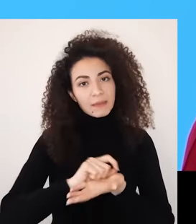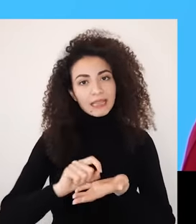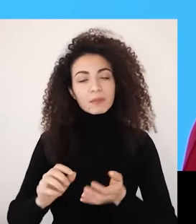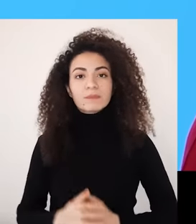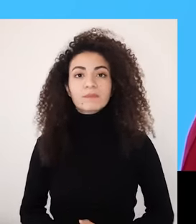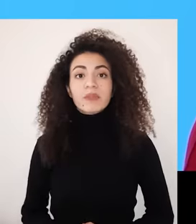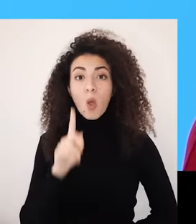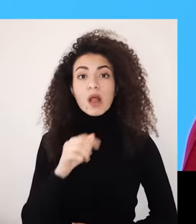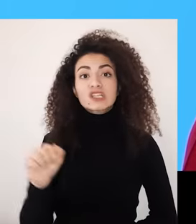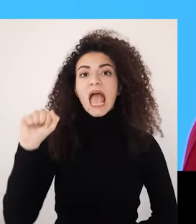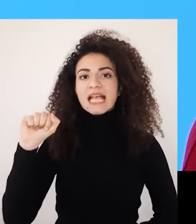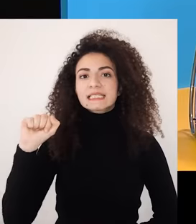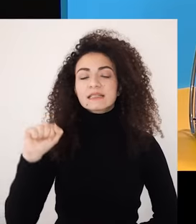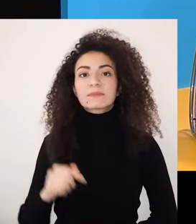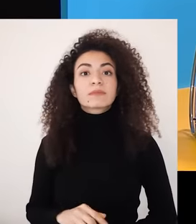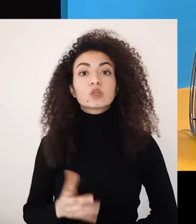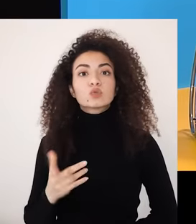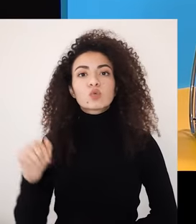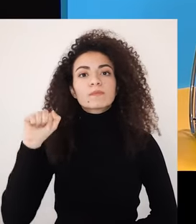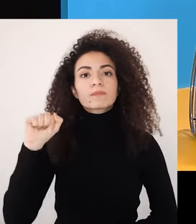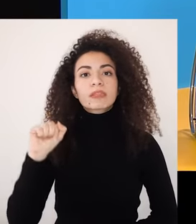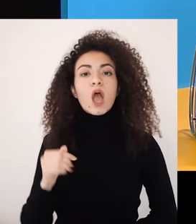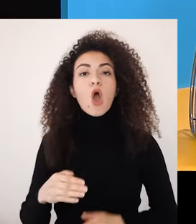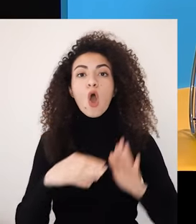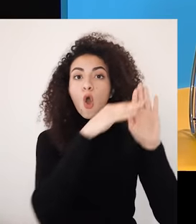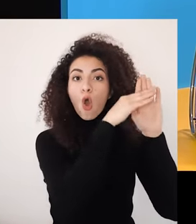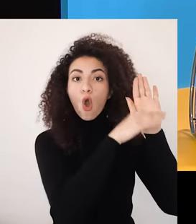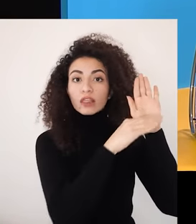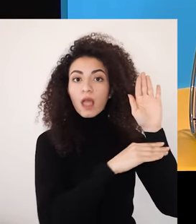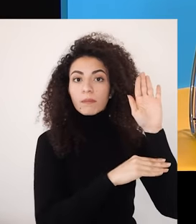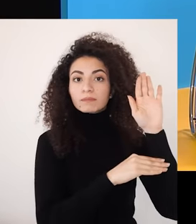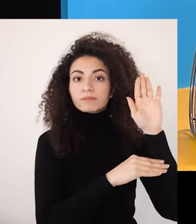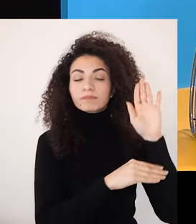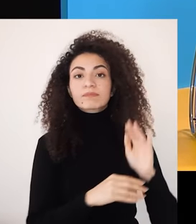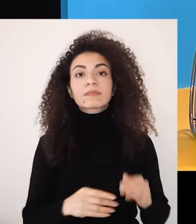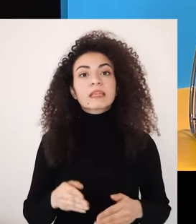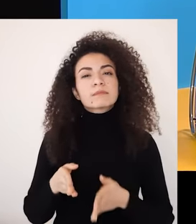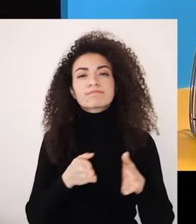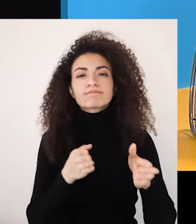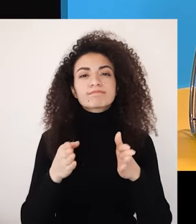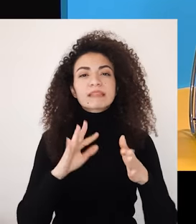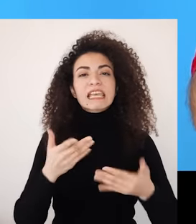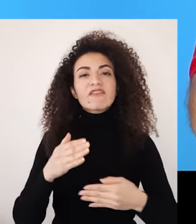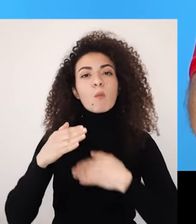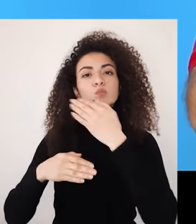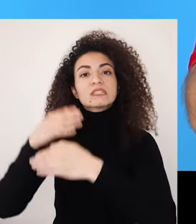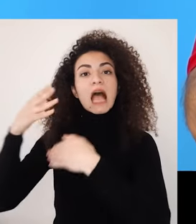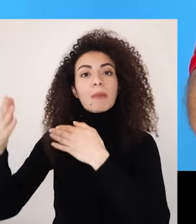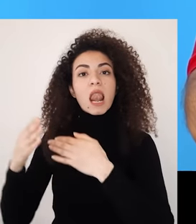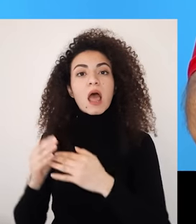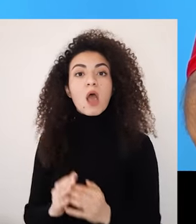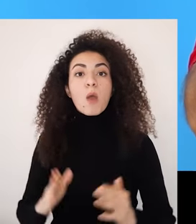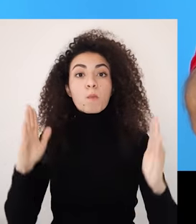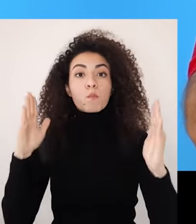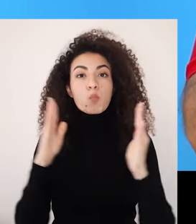أو الموقف على الورقة الخطوة التانية رح نكتشف تفسير أحرف الأس أس أر آي وعن تفسير كل حرف رح